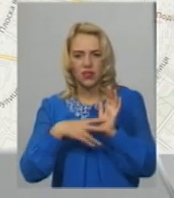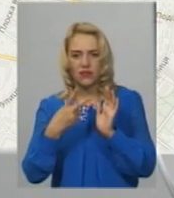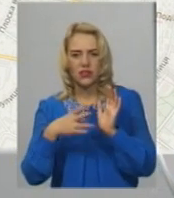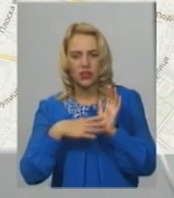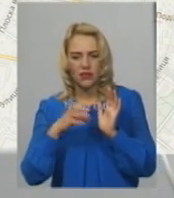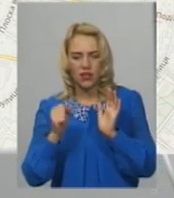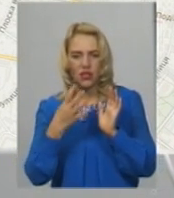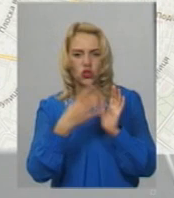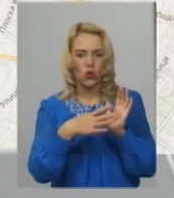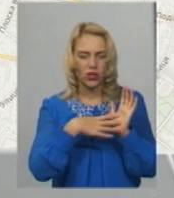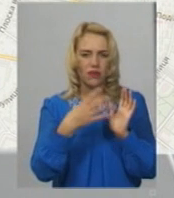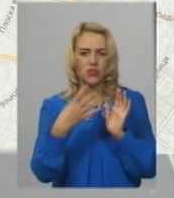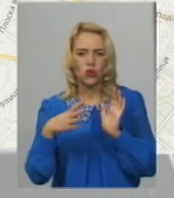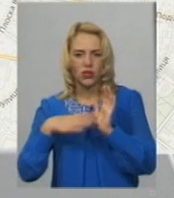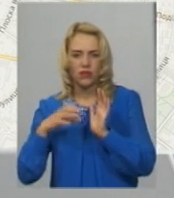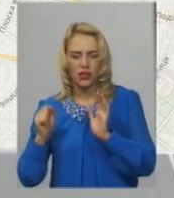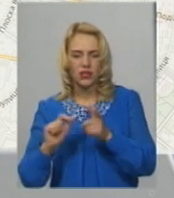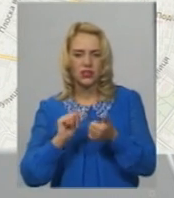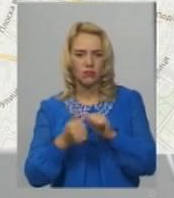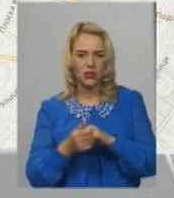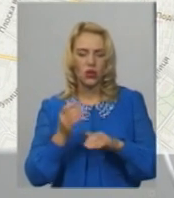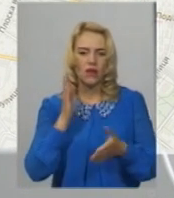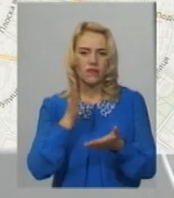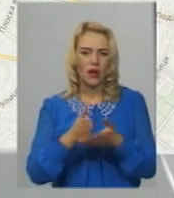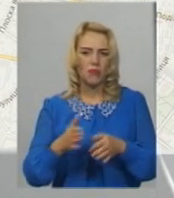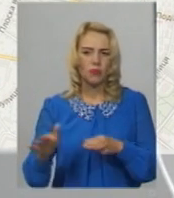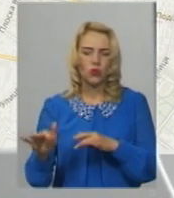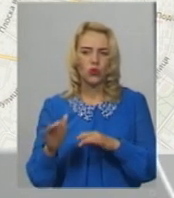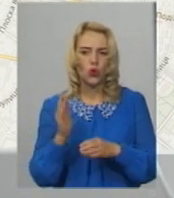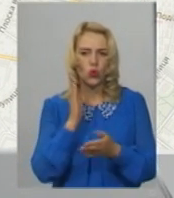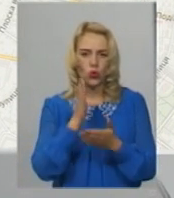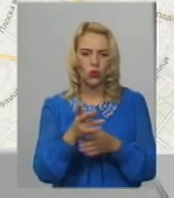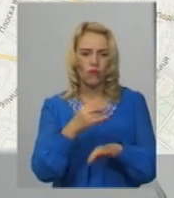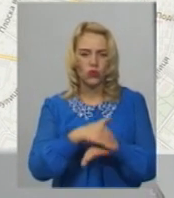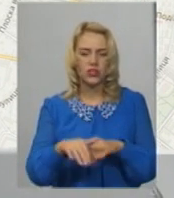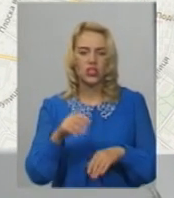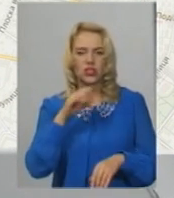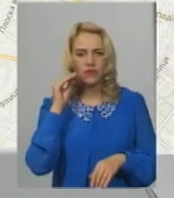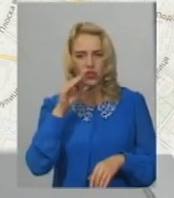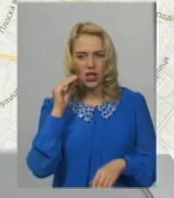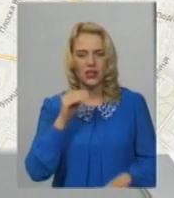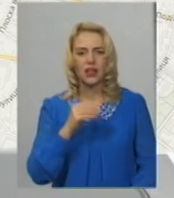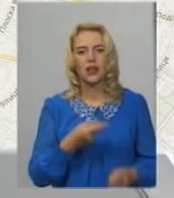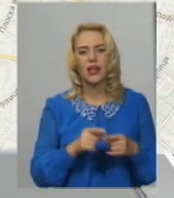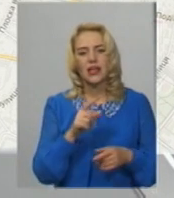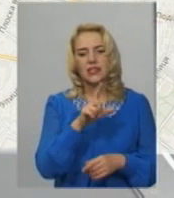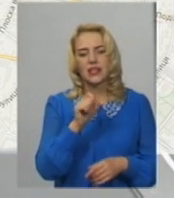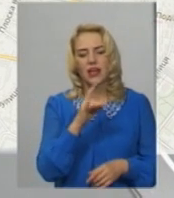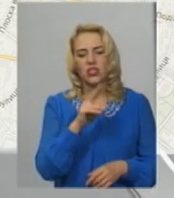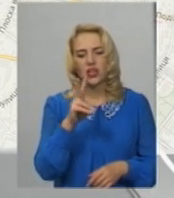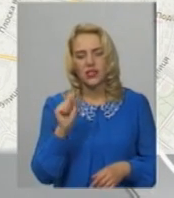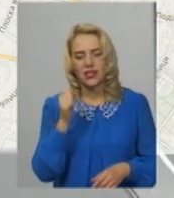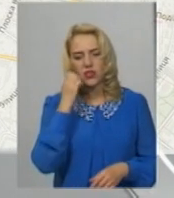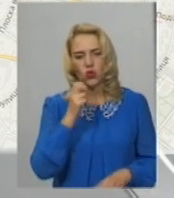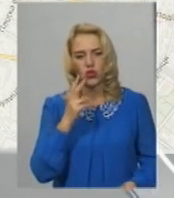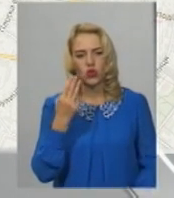49А змінений у напрямку руху до мікрорайону Озерна, вулицями Шевченка, Свободи, Зарічанська, Старокостянтинівське шосе та